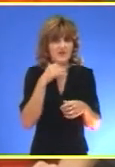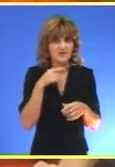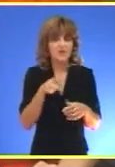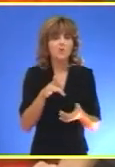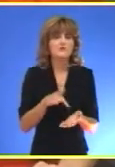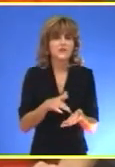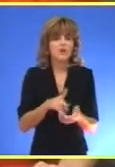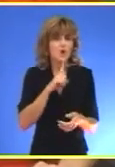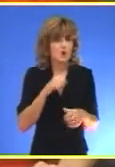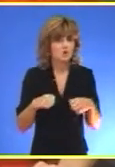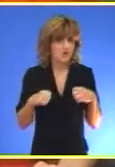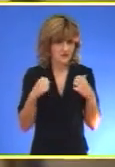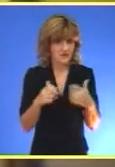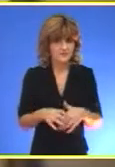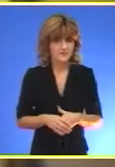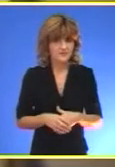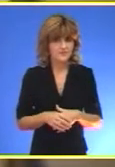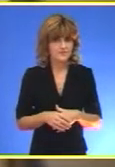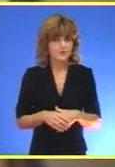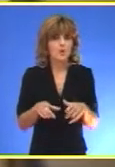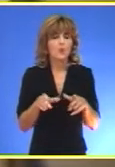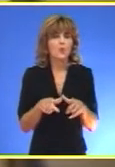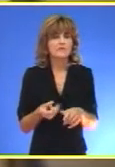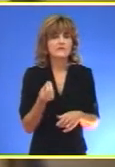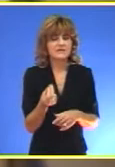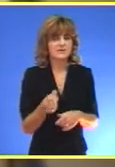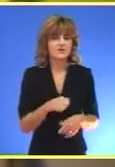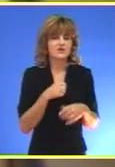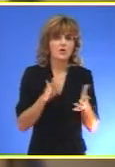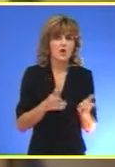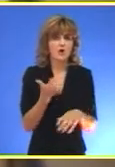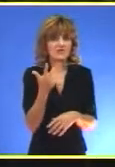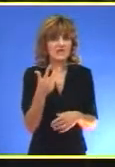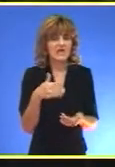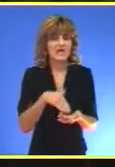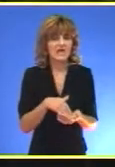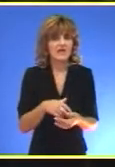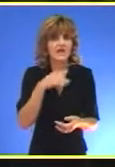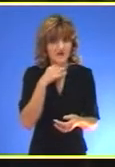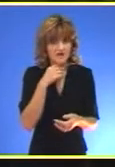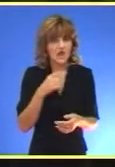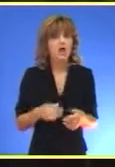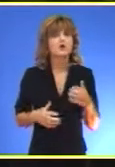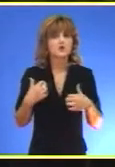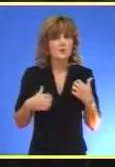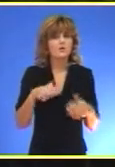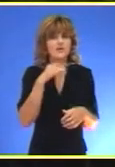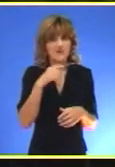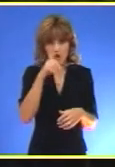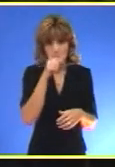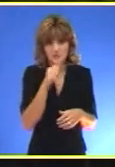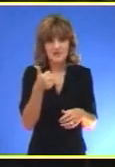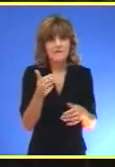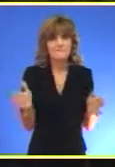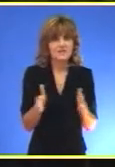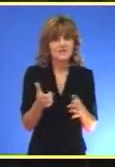sredini u kojoj žive U Srbiji živi oko 3000 jevreja A subotička jevreska opština je jedna od